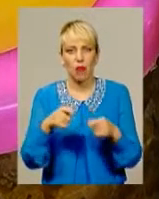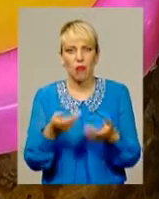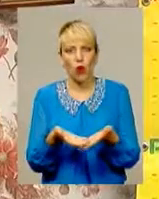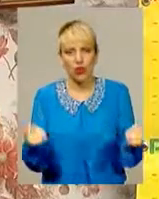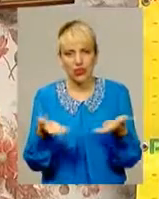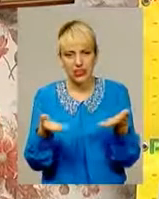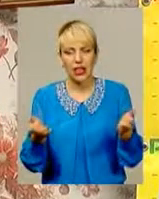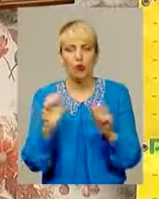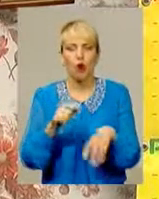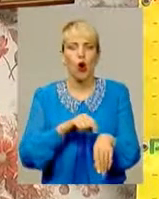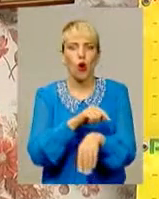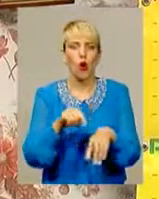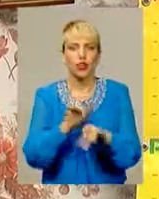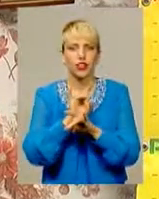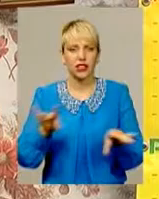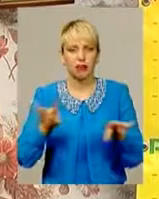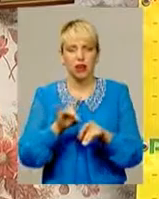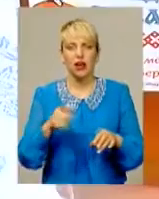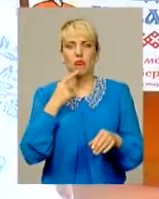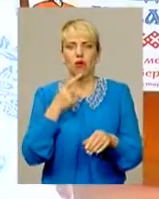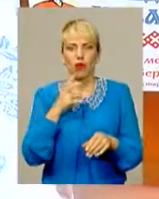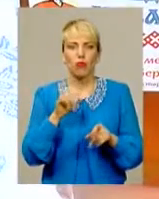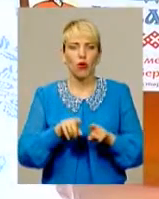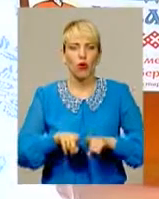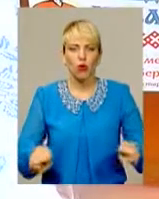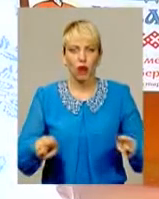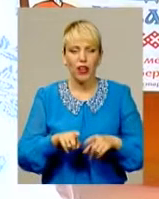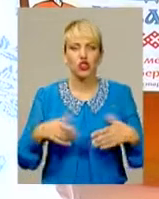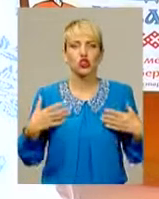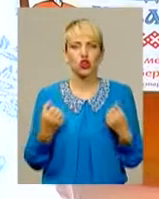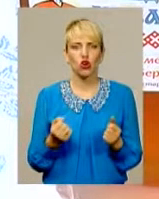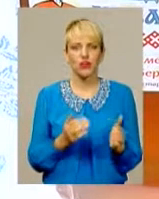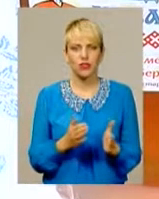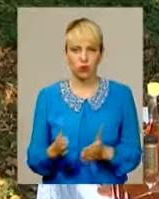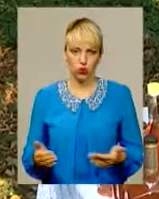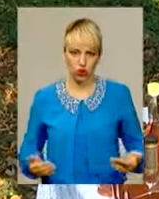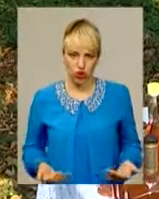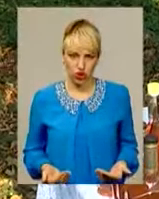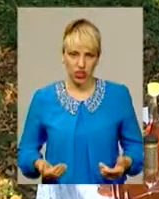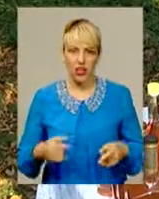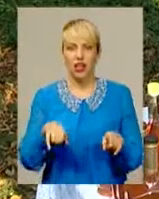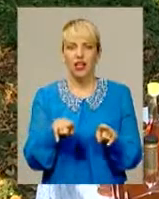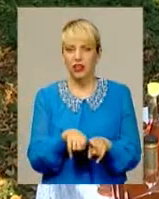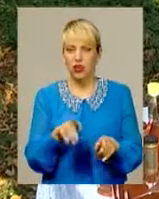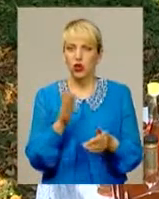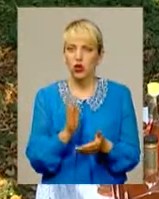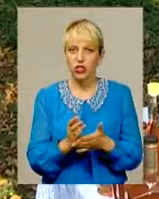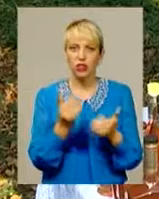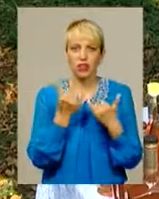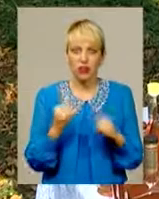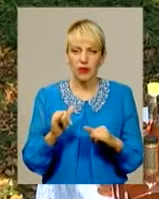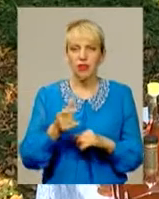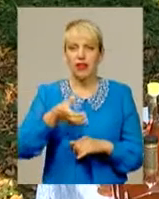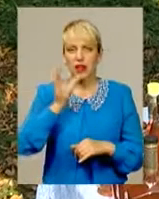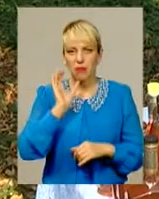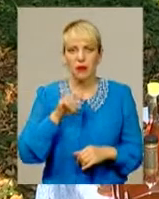годинами. Людям робимо таку пропаганду, здоровий образ життя. І який же здоровий спосіб життя без чудодійної сили напою медовухи,